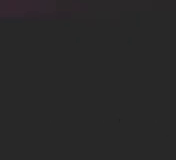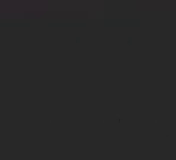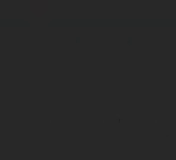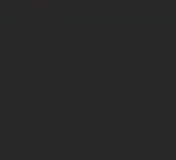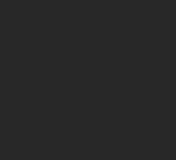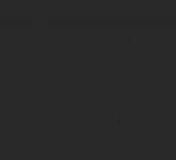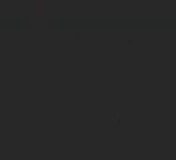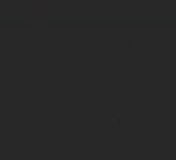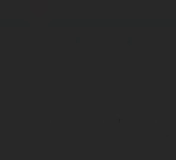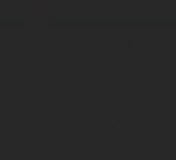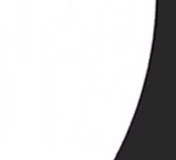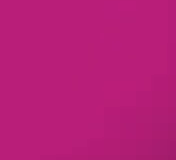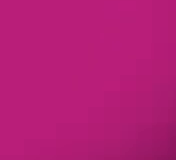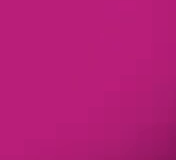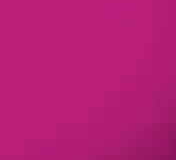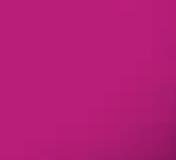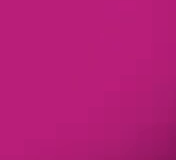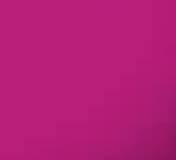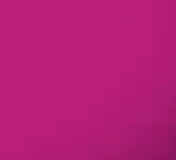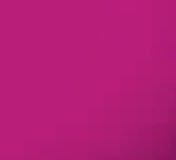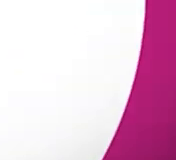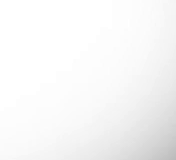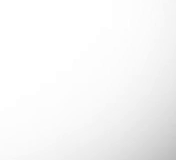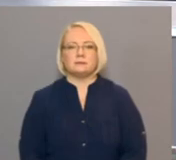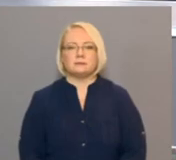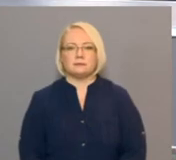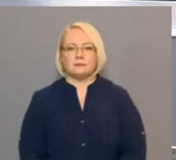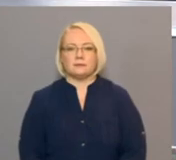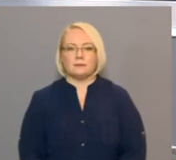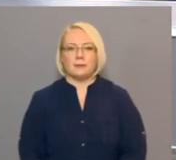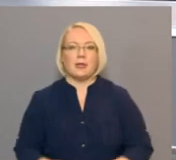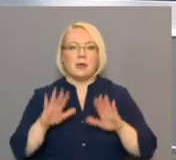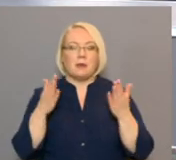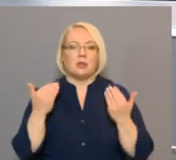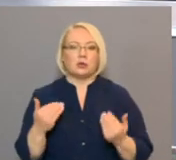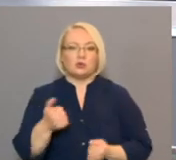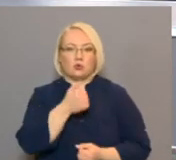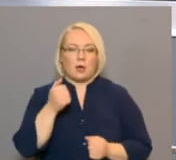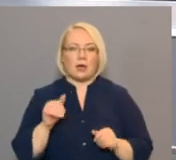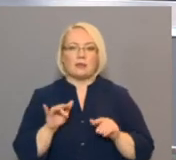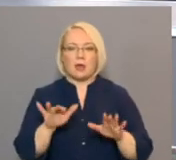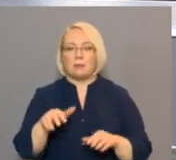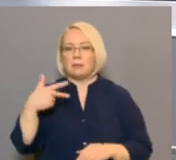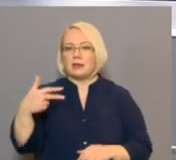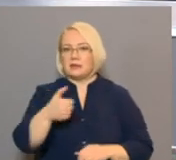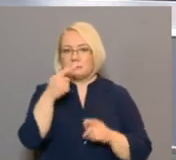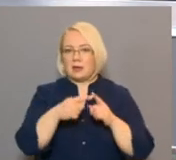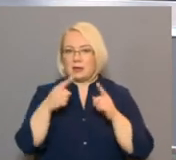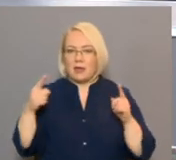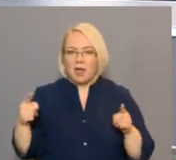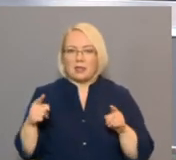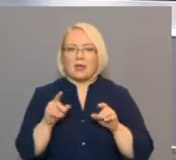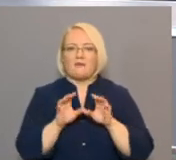Re, visi ēters ir te! Šogad darbības 30 gadi Svinu Vabolis